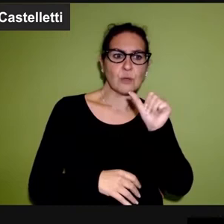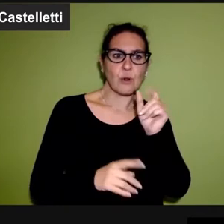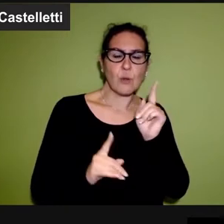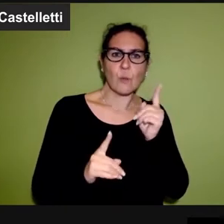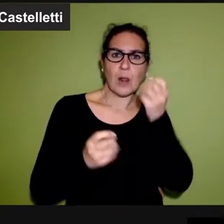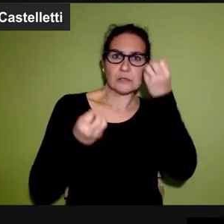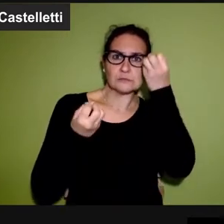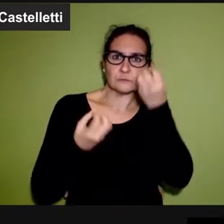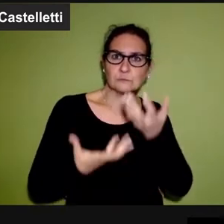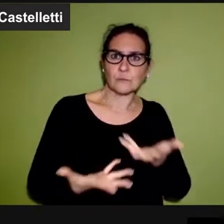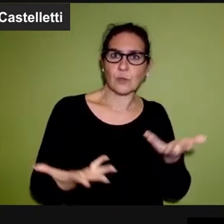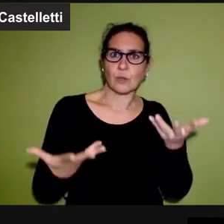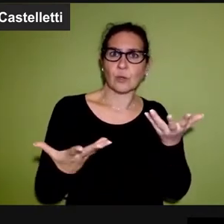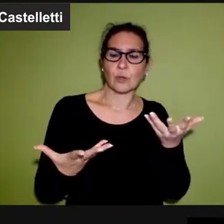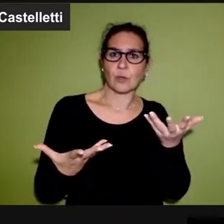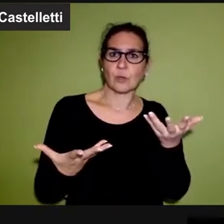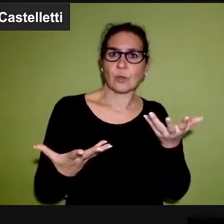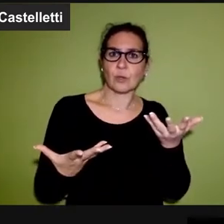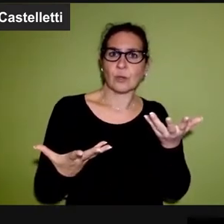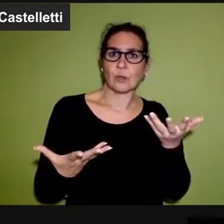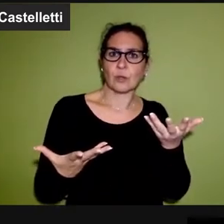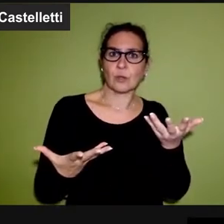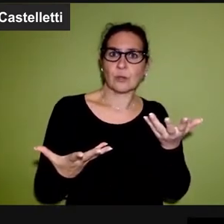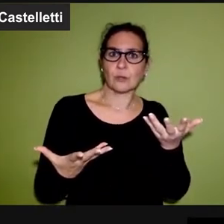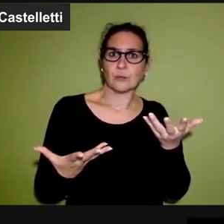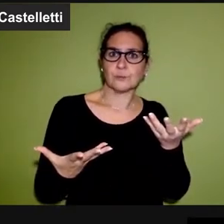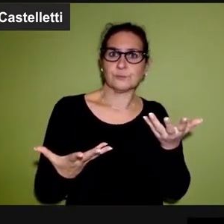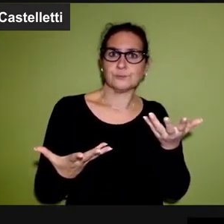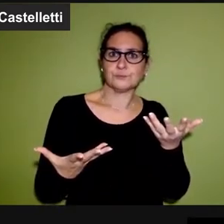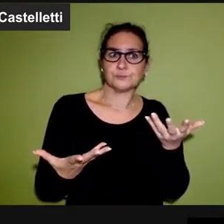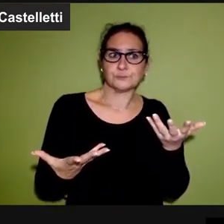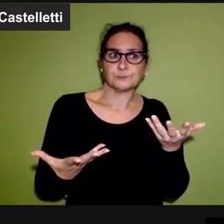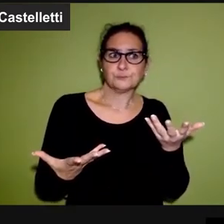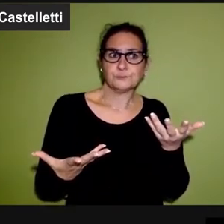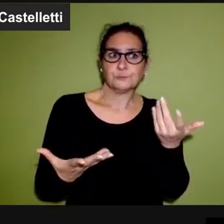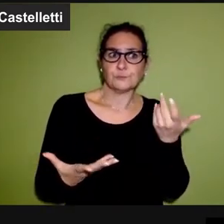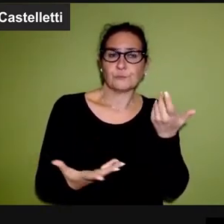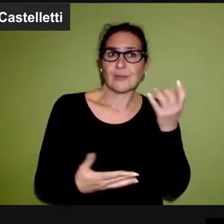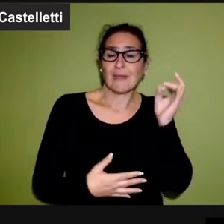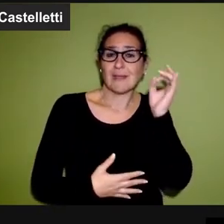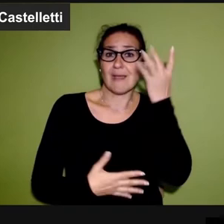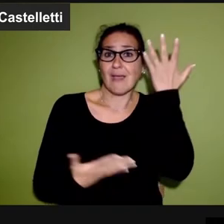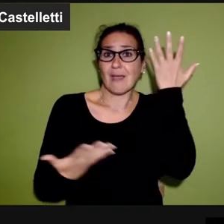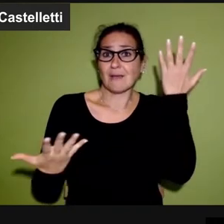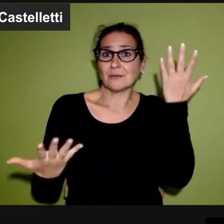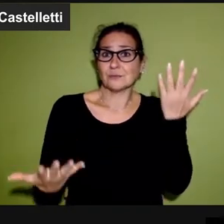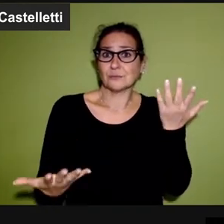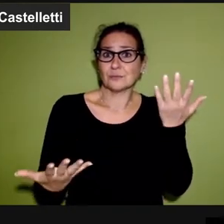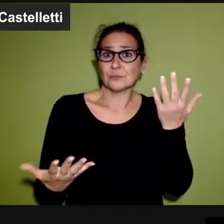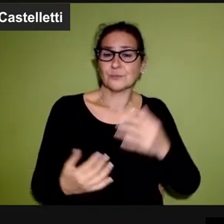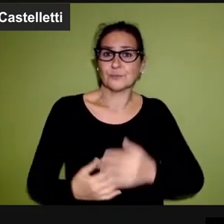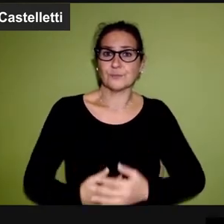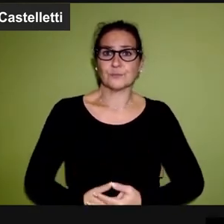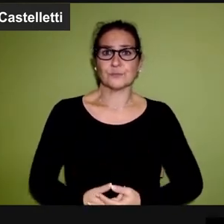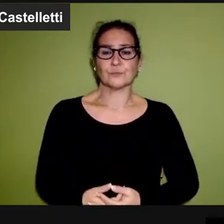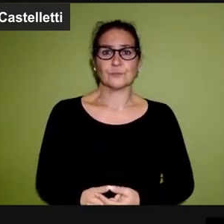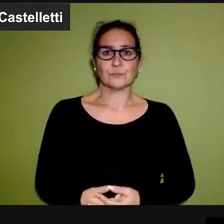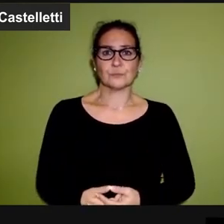stati colpiti da una sventura senza motivo, dal caso.